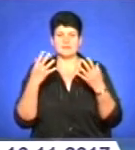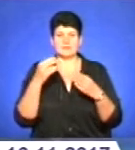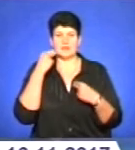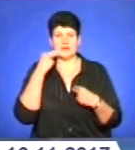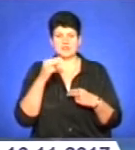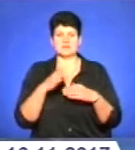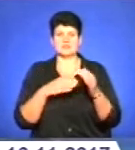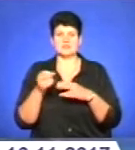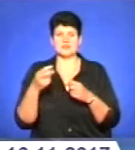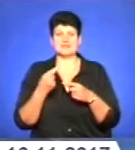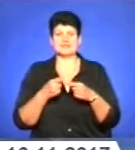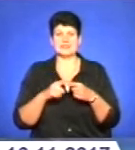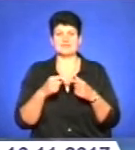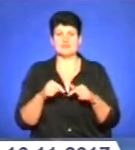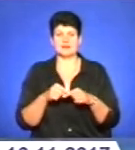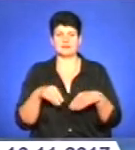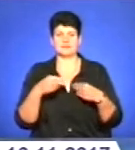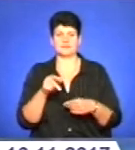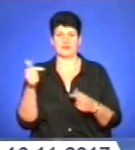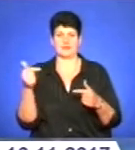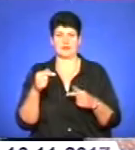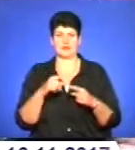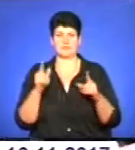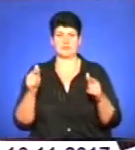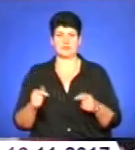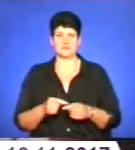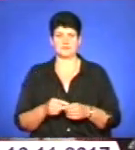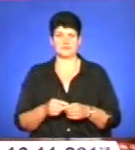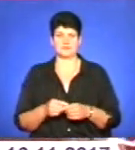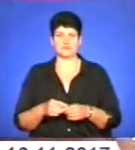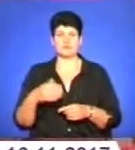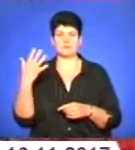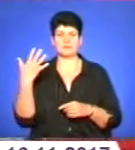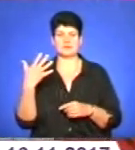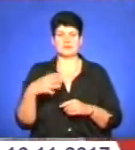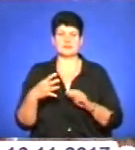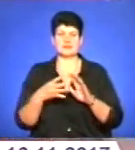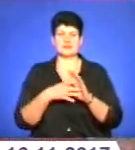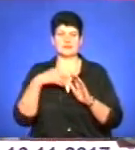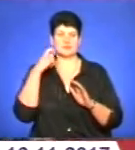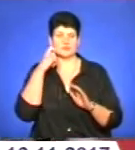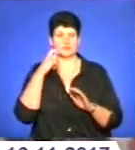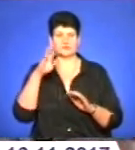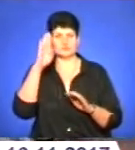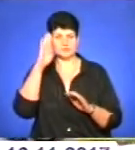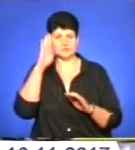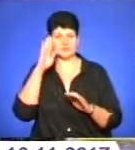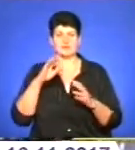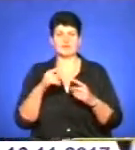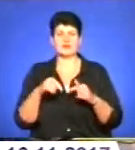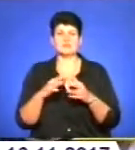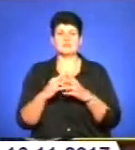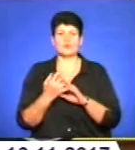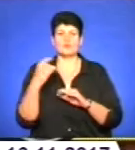фахівців цієї сфери нагородили грамотами. 59-річний Степан Буймістер із Сидорова у галузі сільського